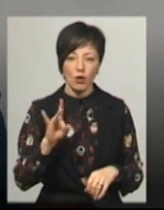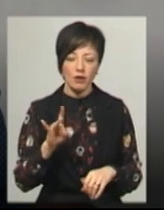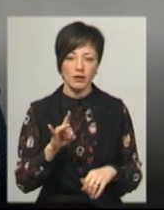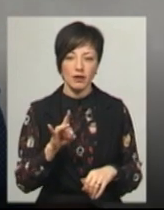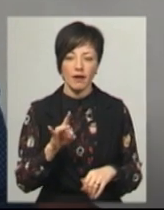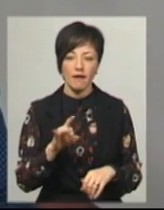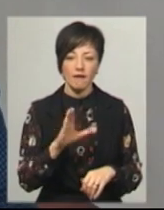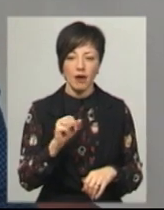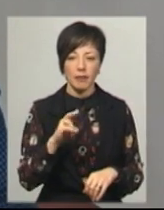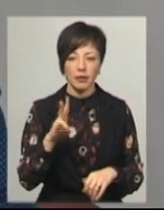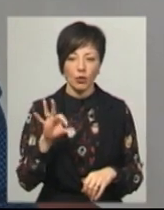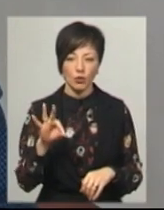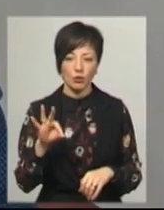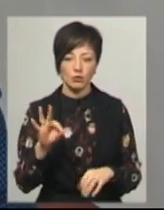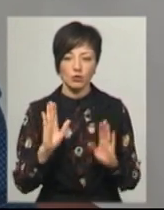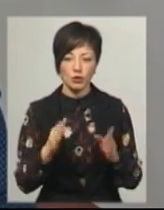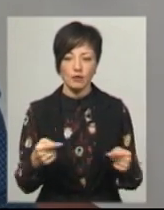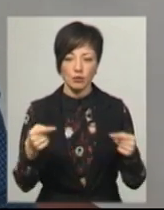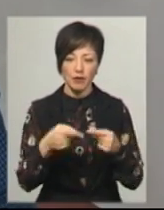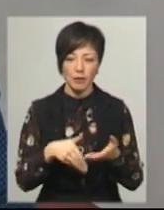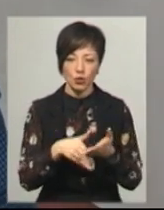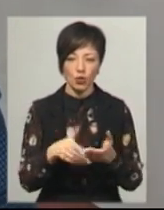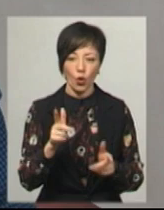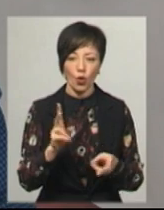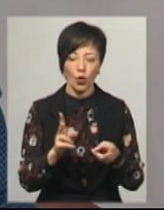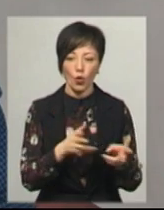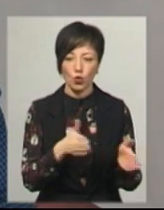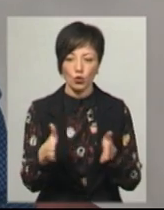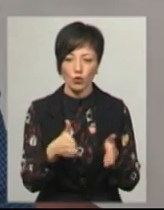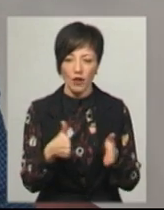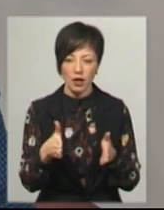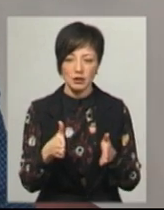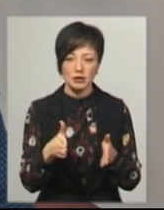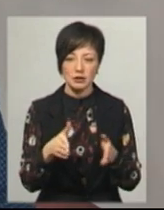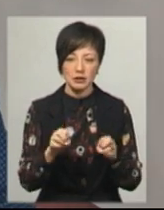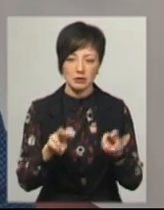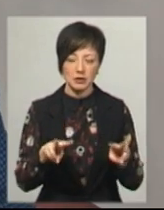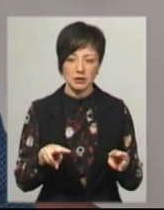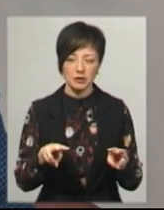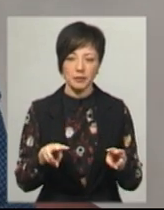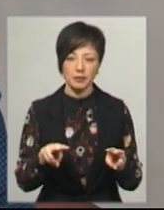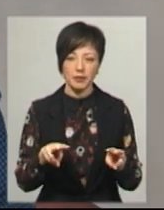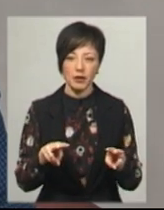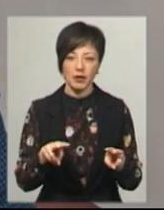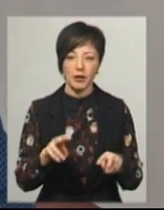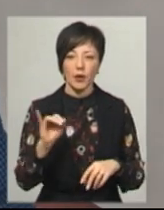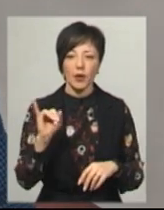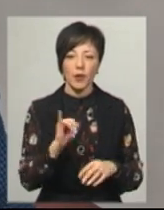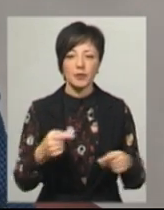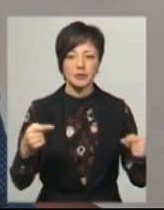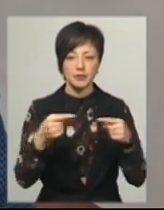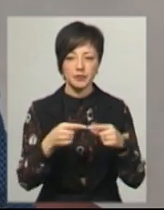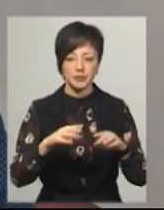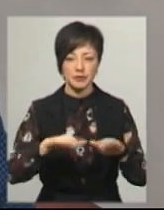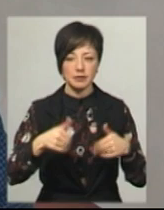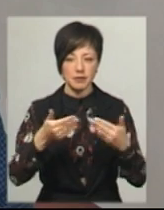яке буде відповідно до методи готуватися, будуть витяжки з активним хлором і відповідно до